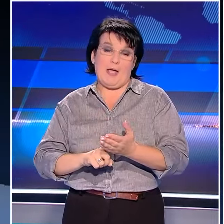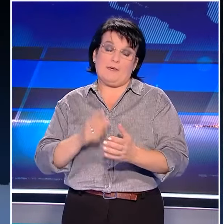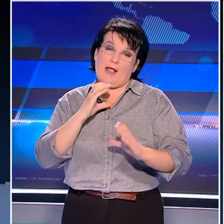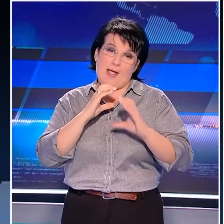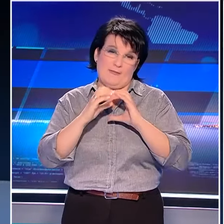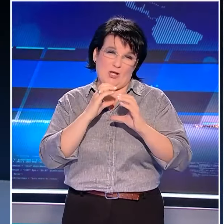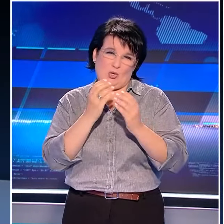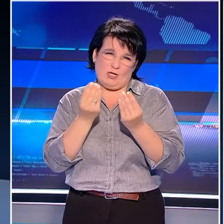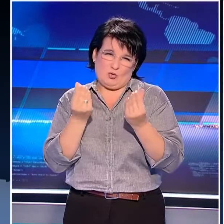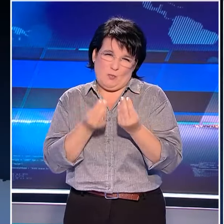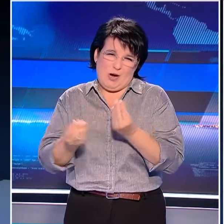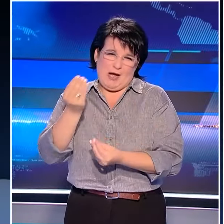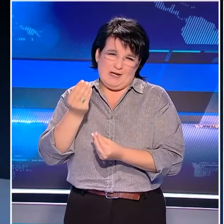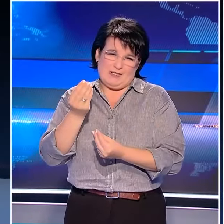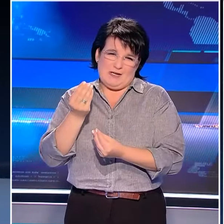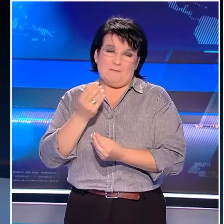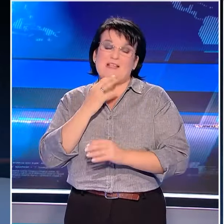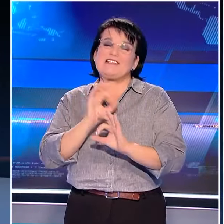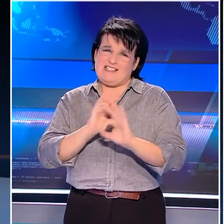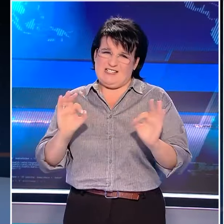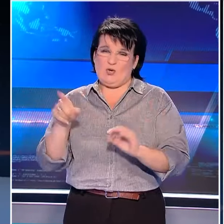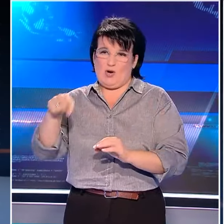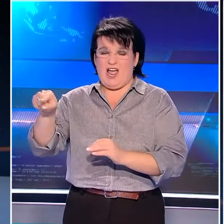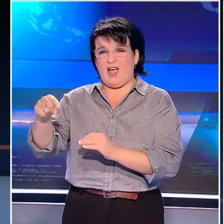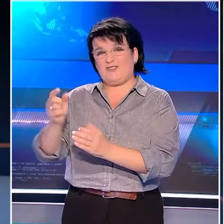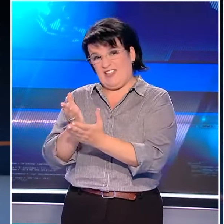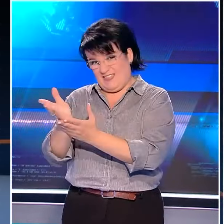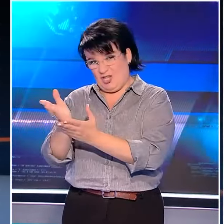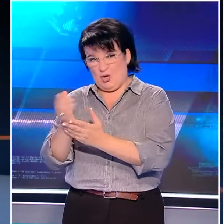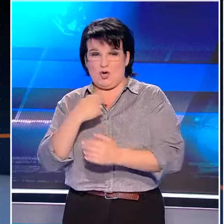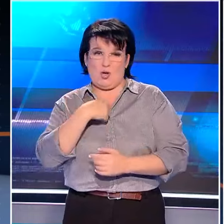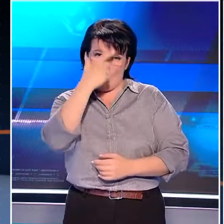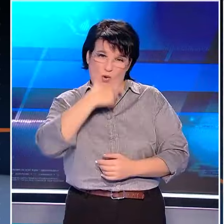επικοινωνήσεις καλύτερα είναι σχεδόν βέβαιο ότι εκείνοι έχουν δίκιο και εσύ άδικος.